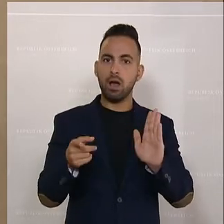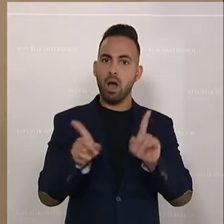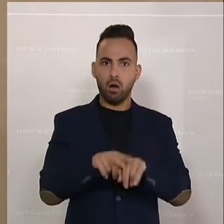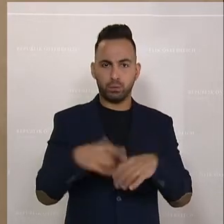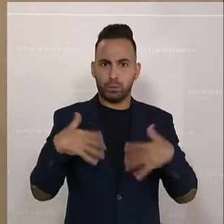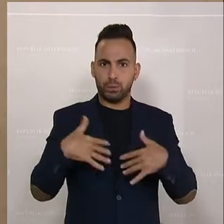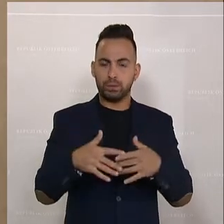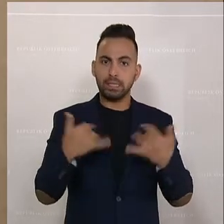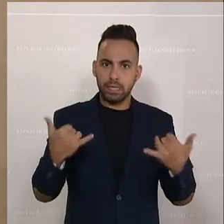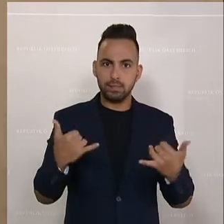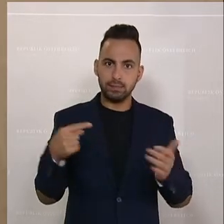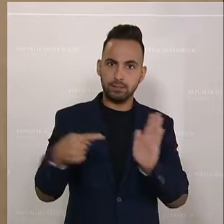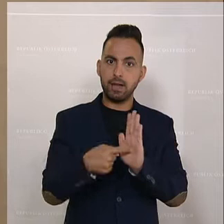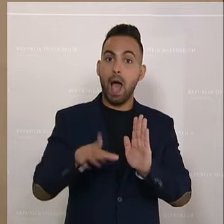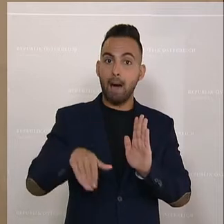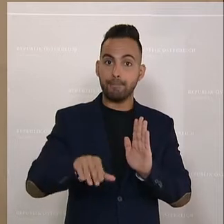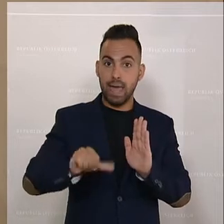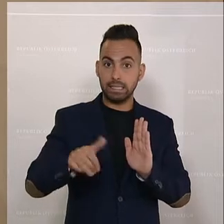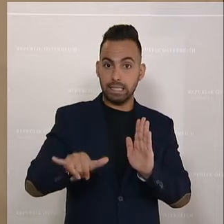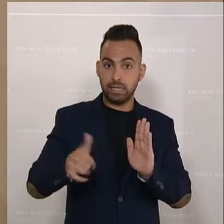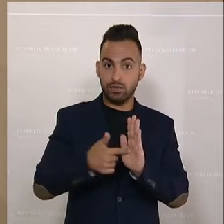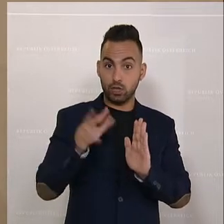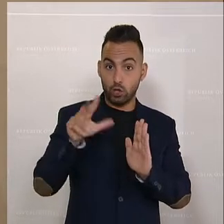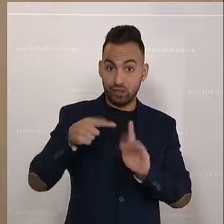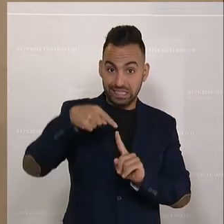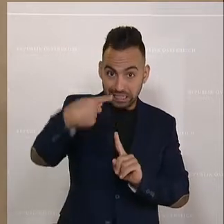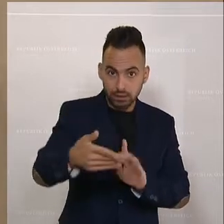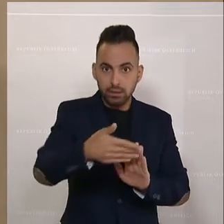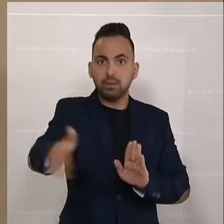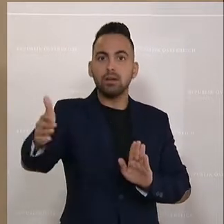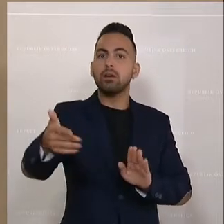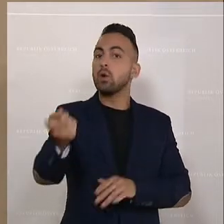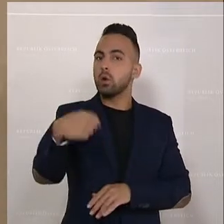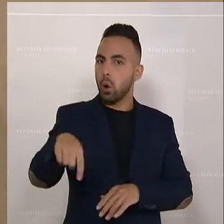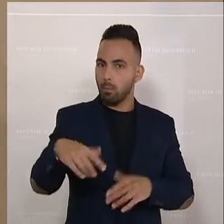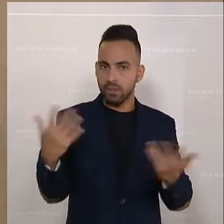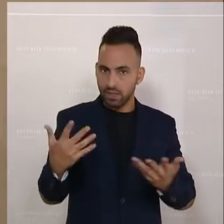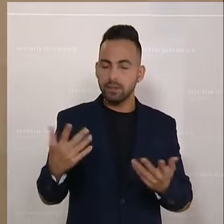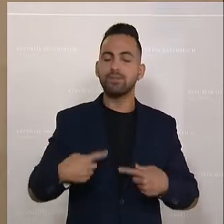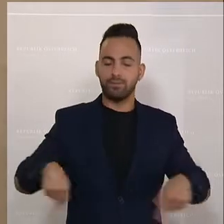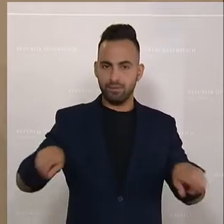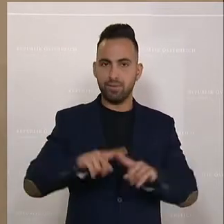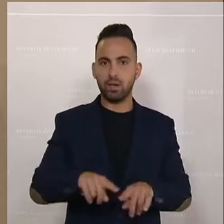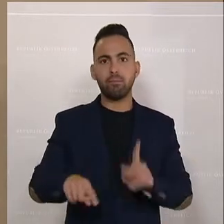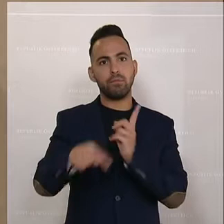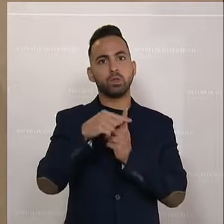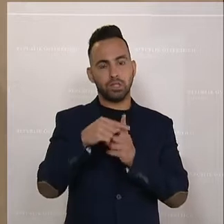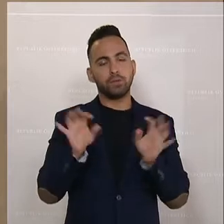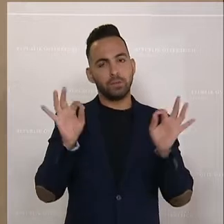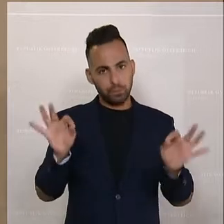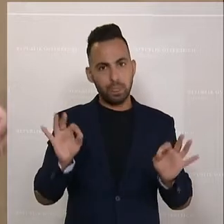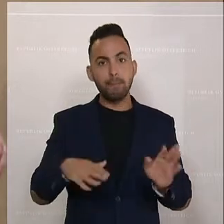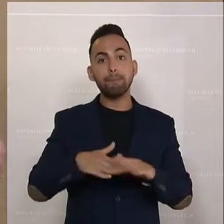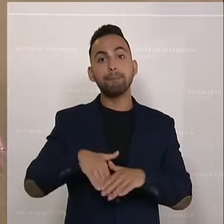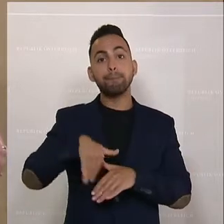epochal finde ich, dass wir ab 1. Jänner 2023 schließlich so weit sein werden, dass wir erfreulicherweise den